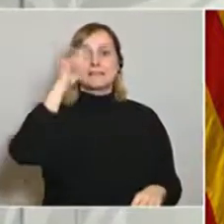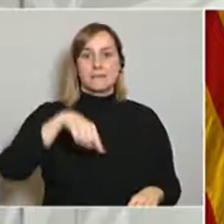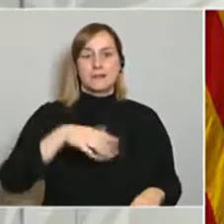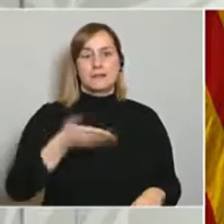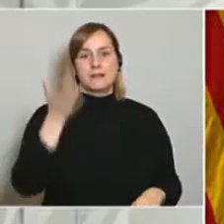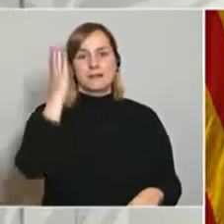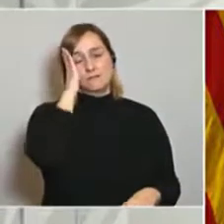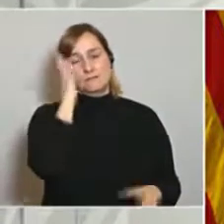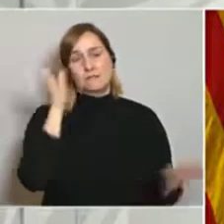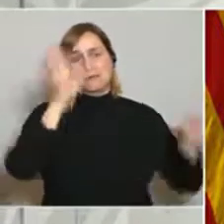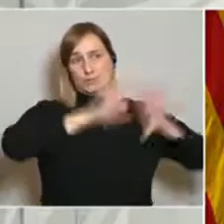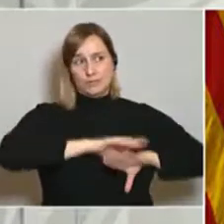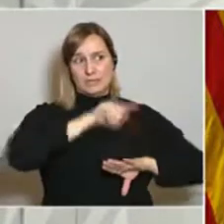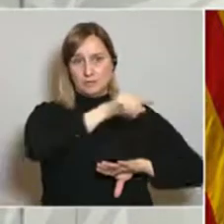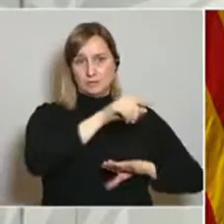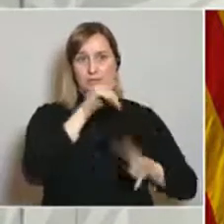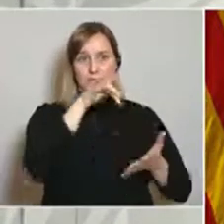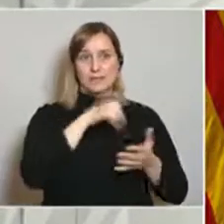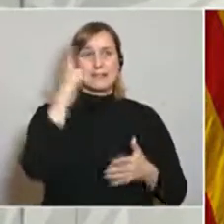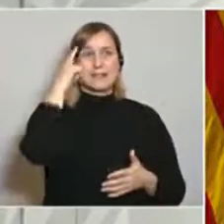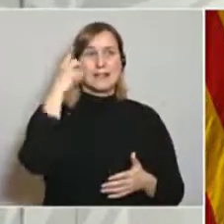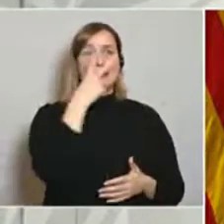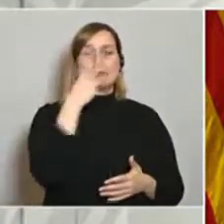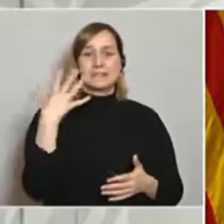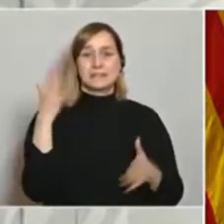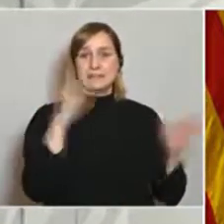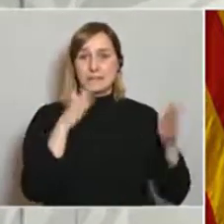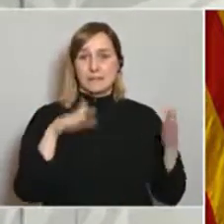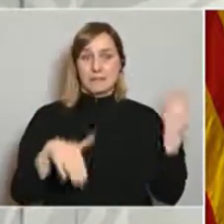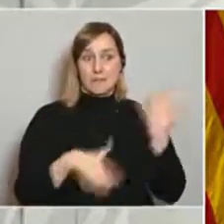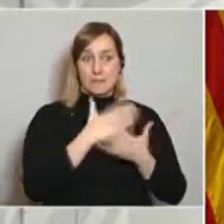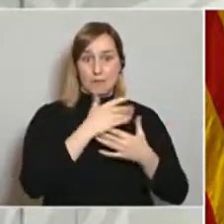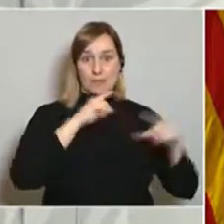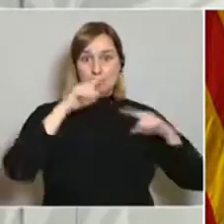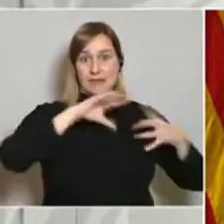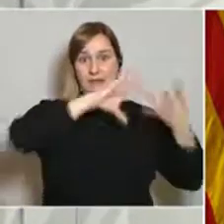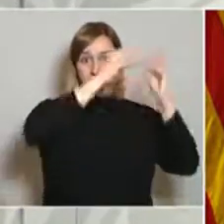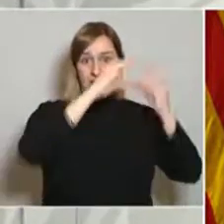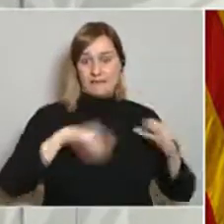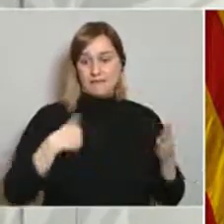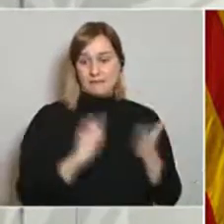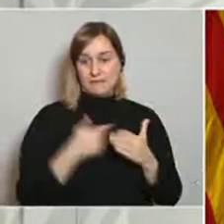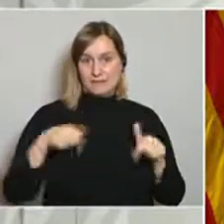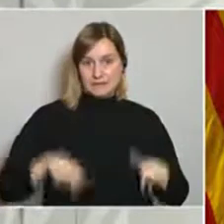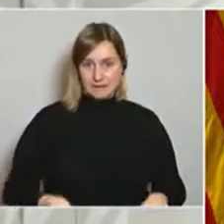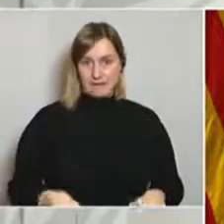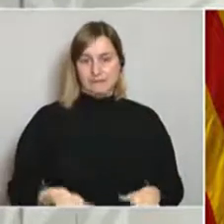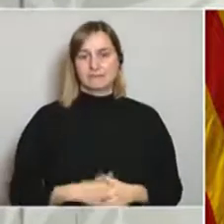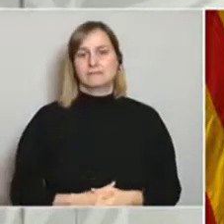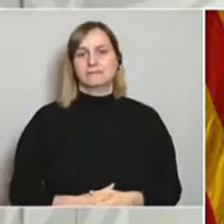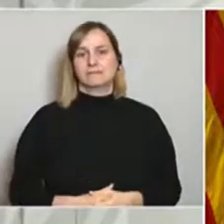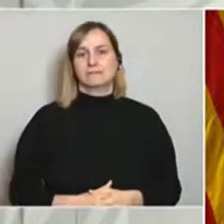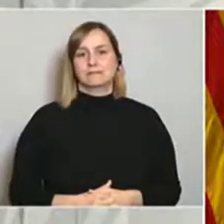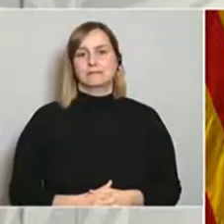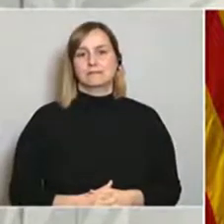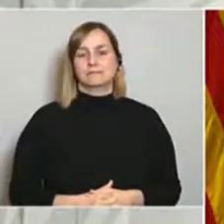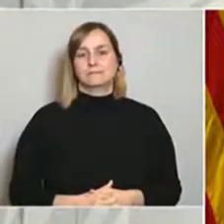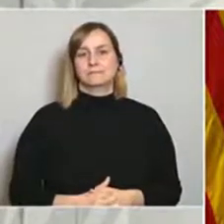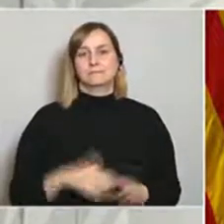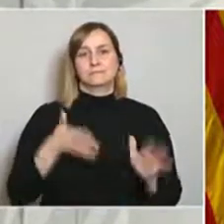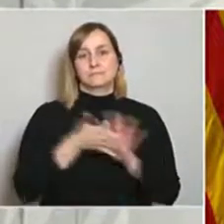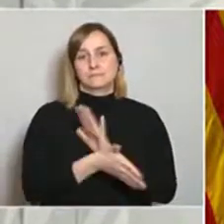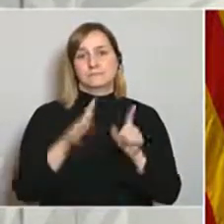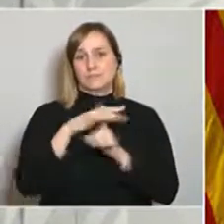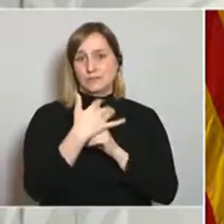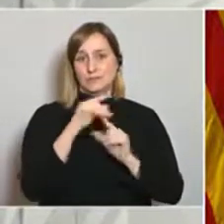s'han pogut donar des del 25 de març que vam començar davant d'aquesta situació excepcional de la Covid-19.